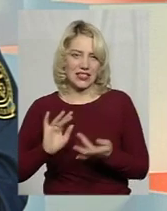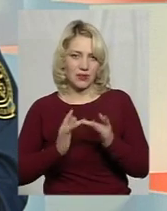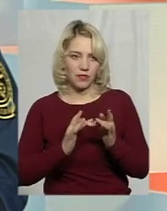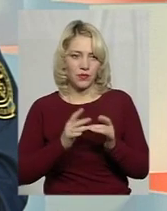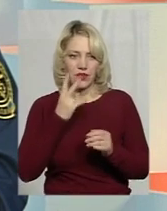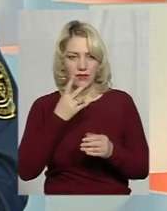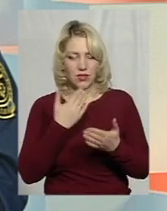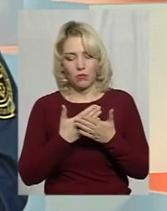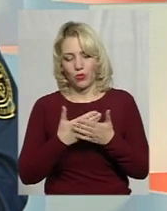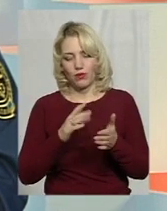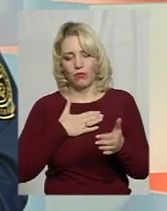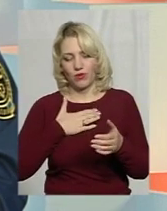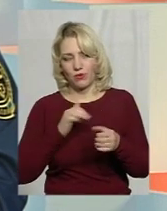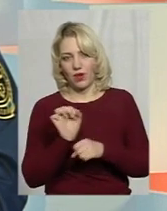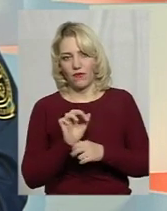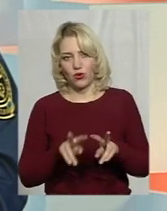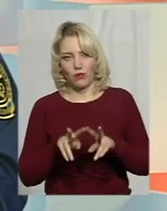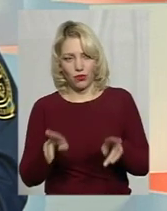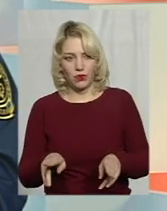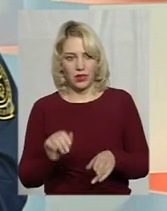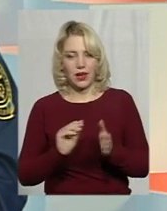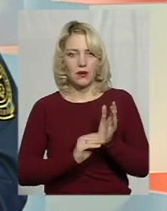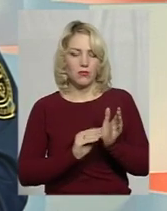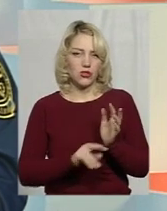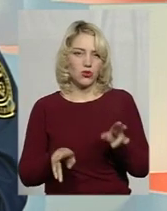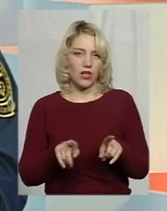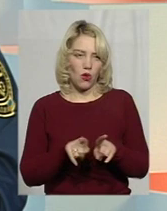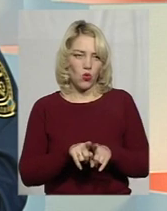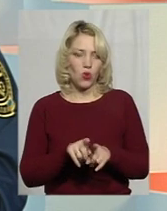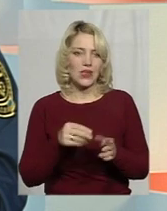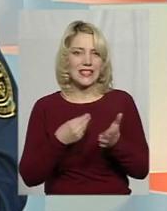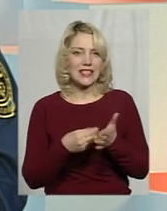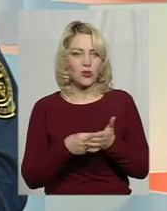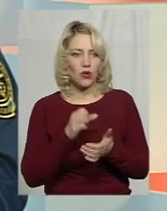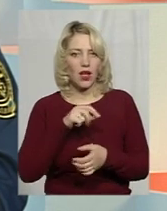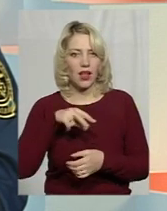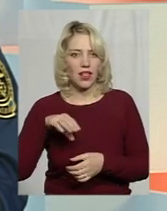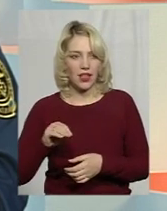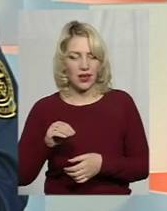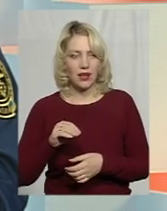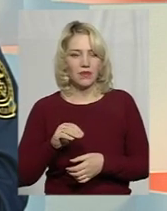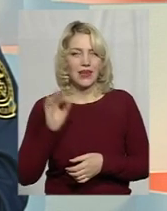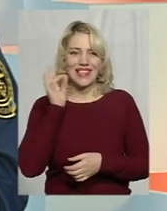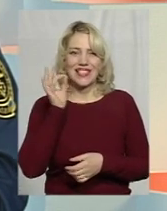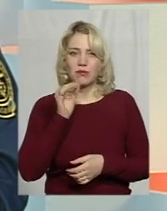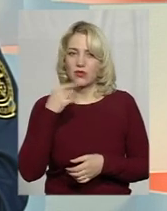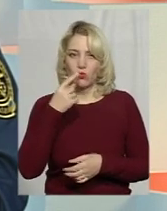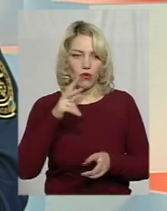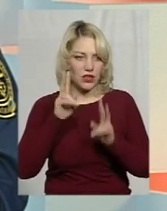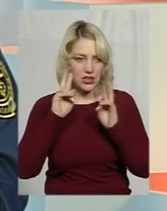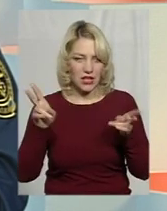чого схожий на мій автомобіль, і пишуть таку ціну. Але німецької мови не знають,